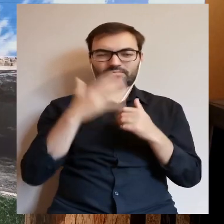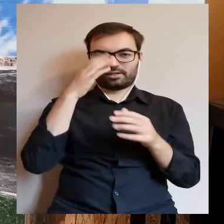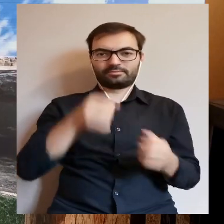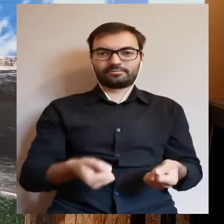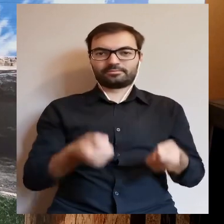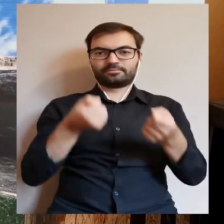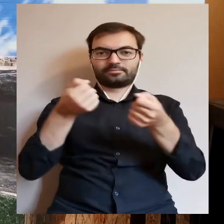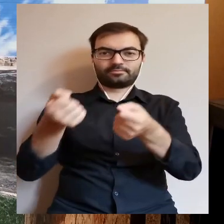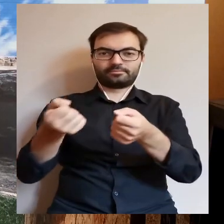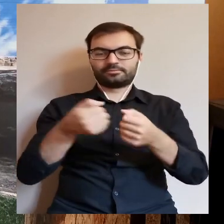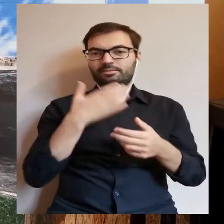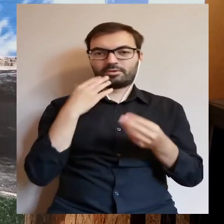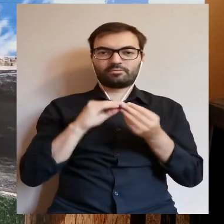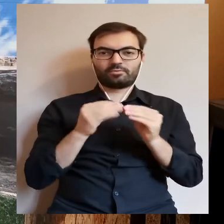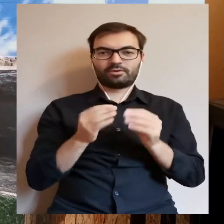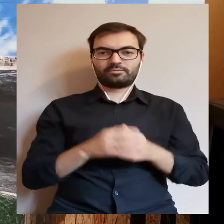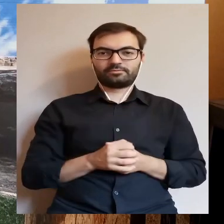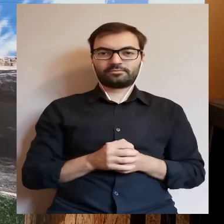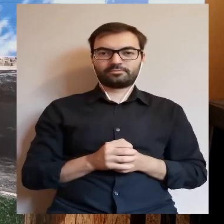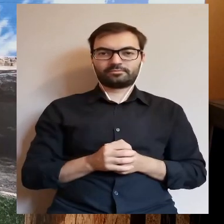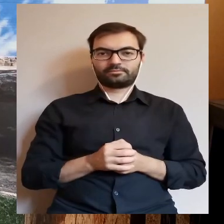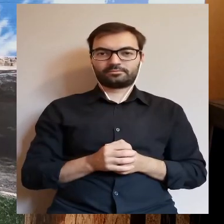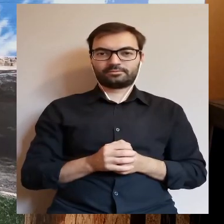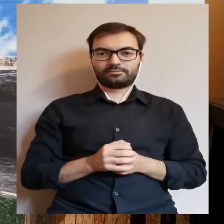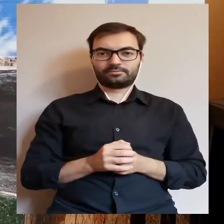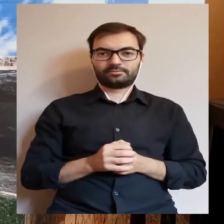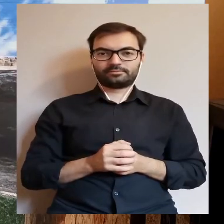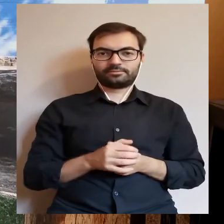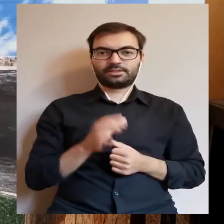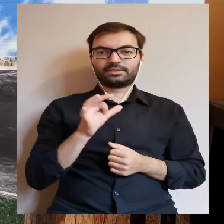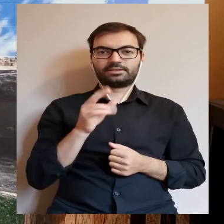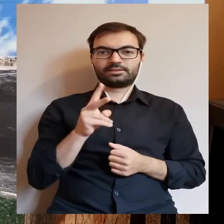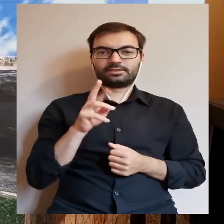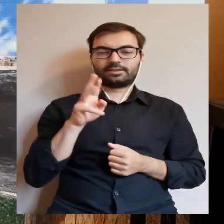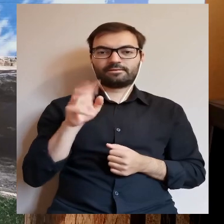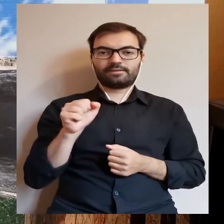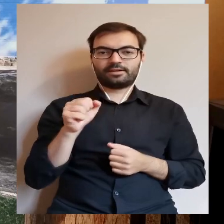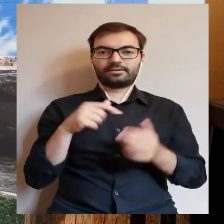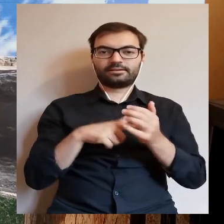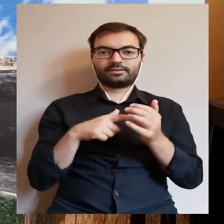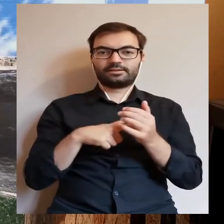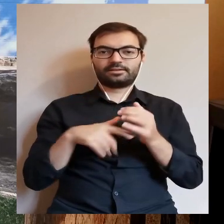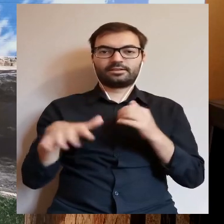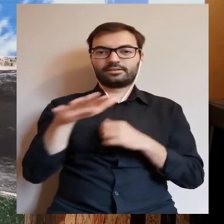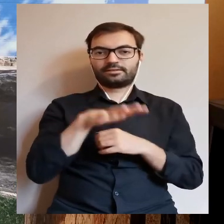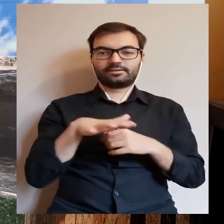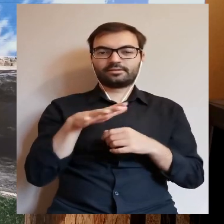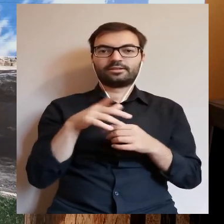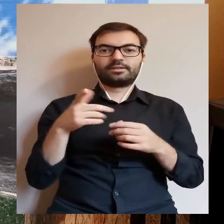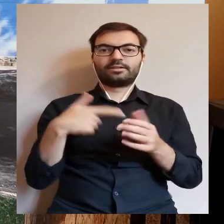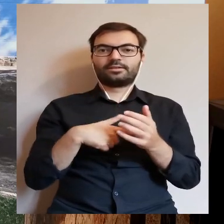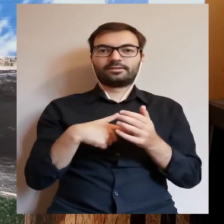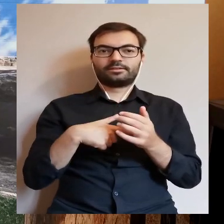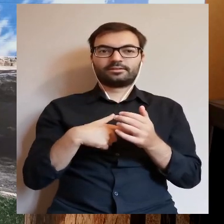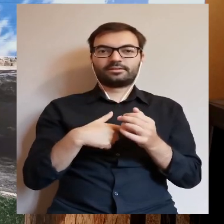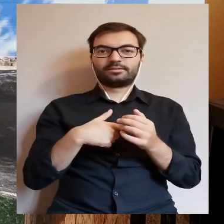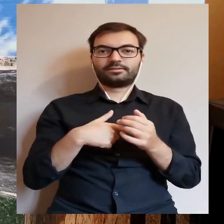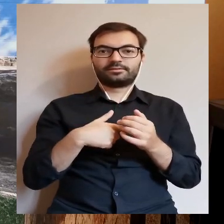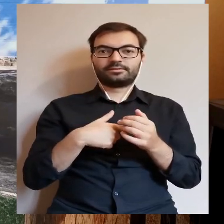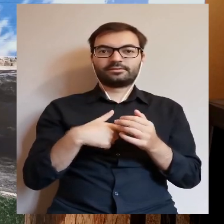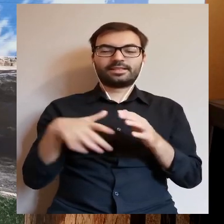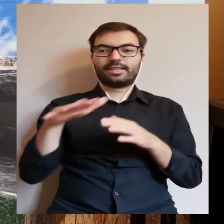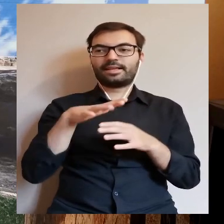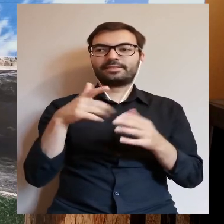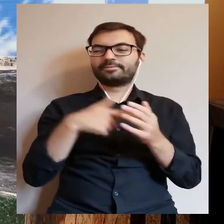normalka i nie mają z tym problemów. Ale proszę Państwa, skrwa płynie po terenie kompletnie